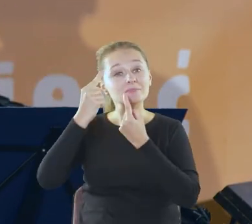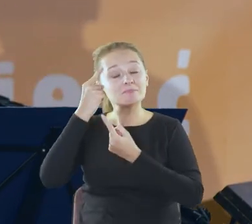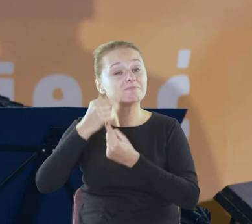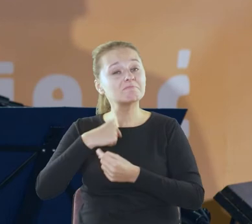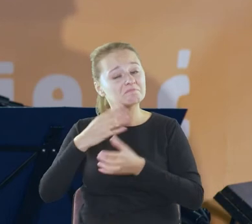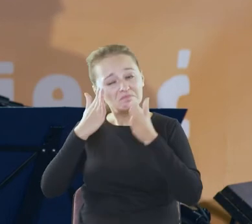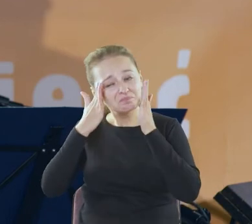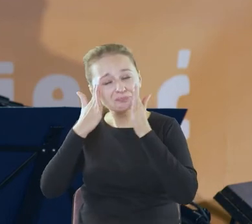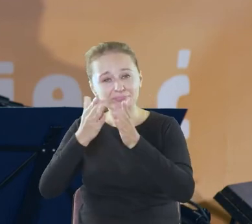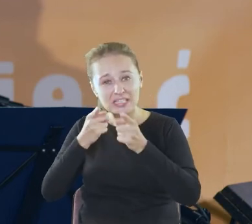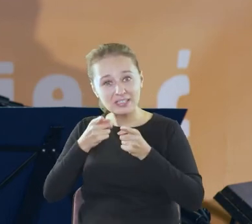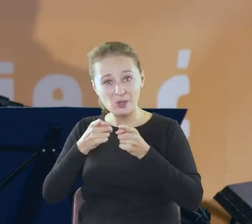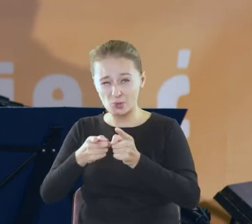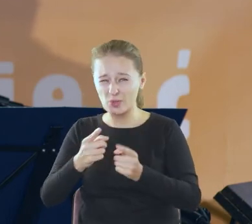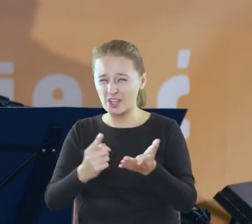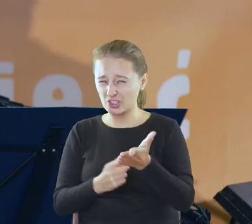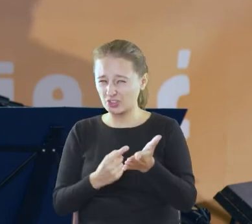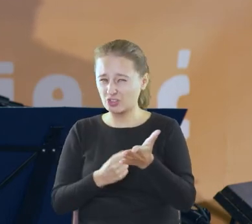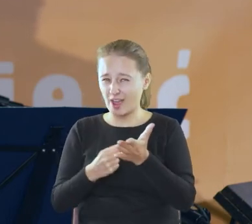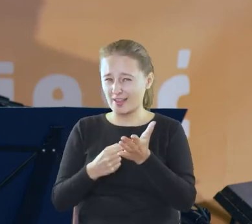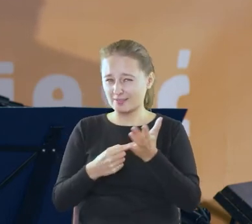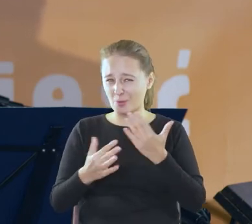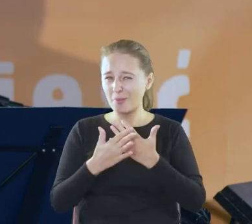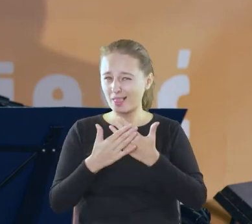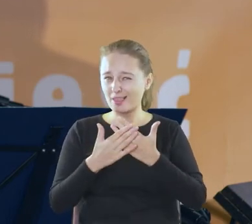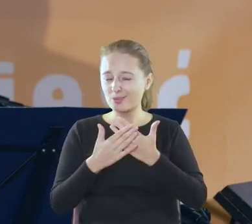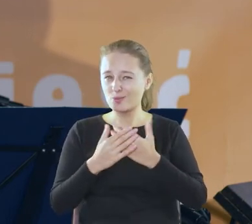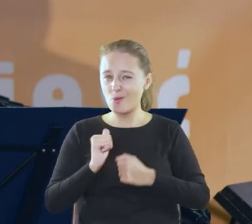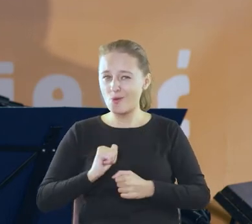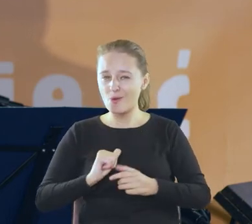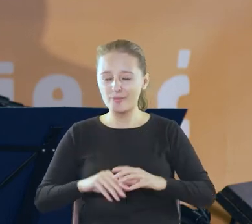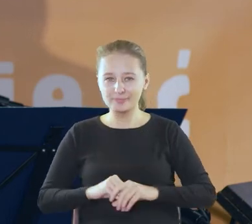nurtem który często mi towarzyszy i